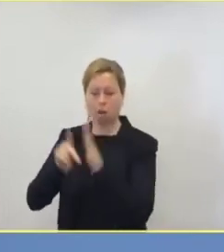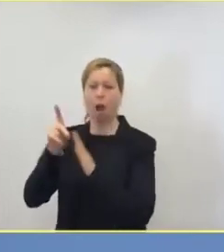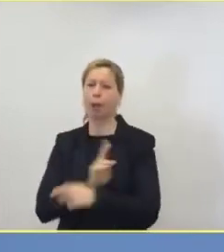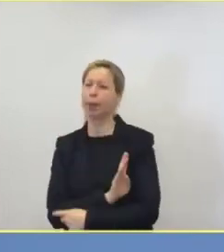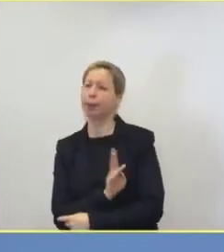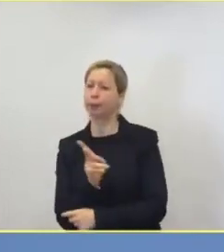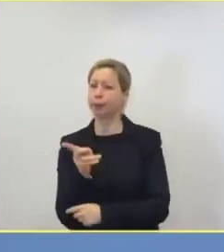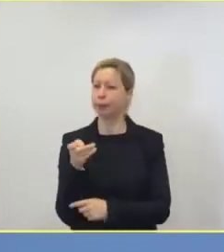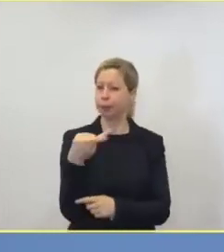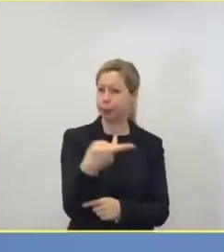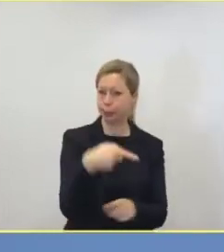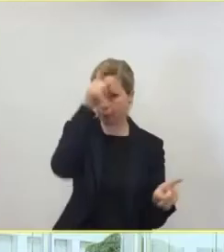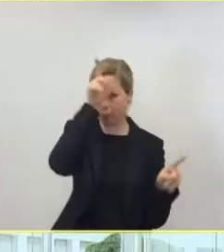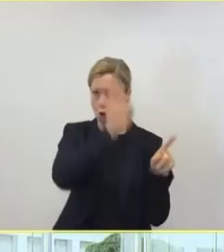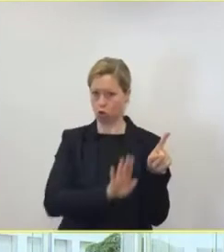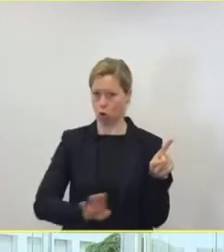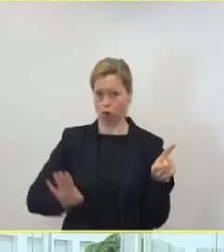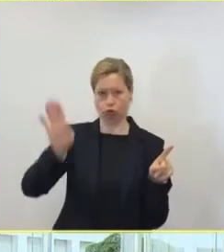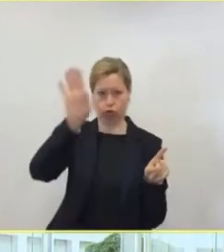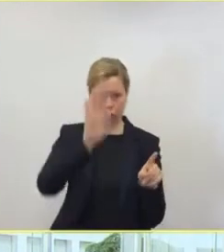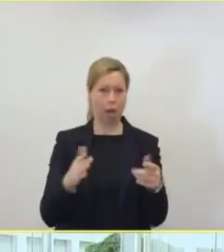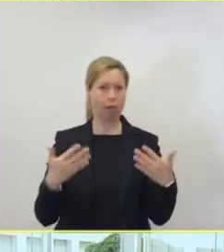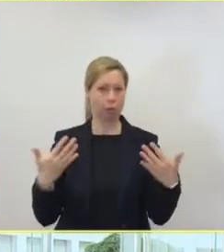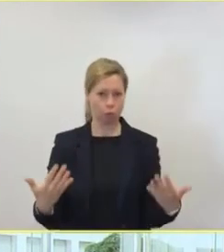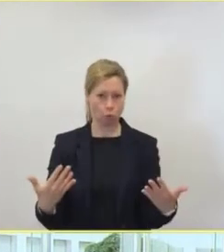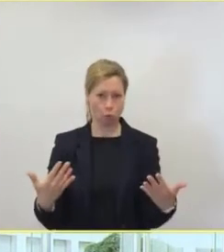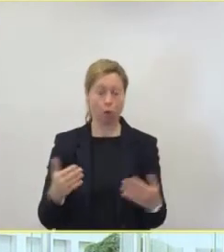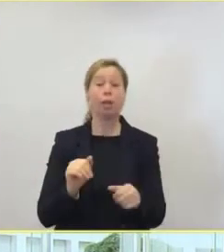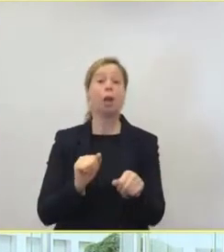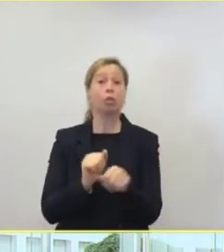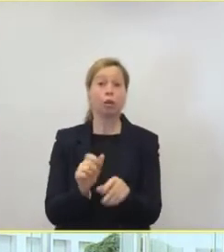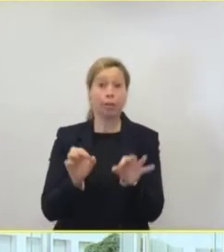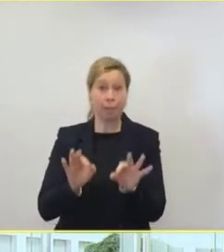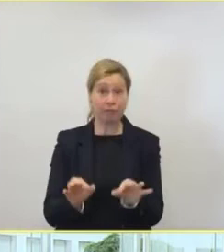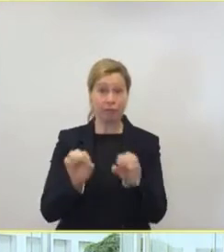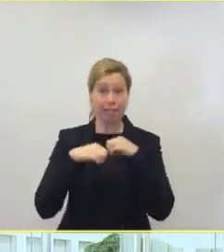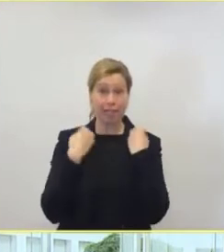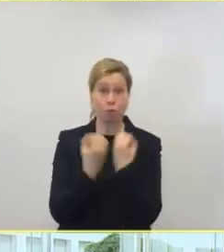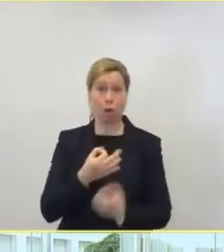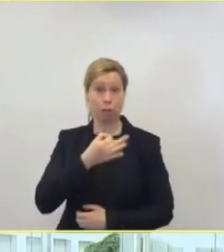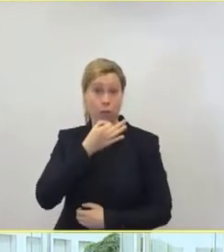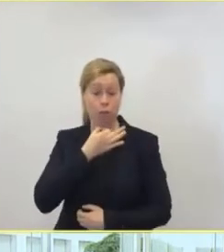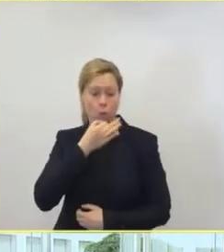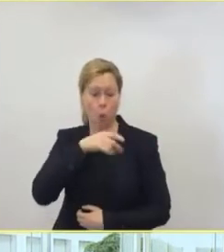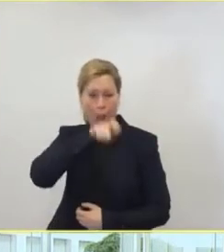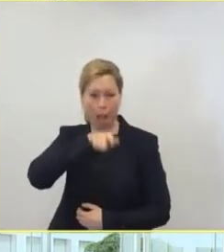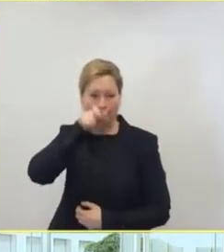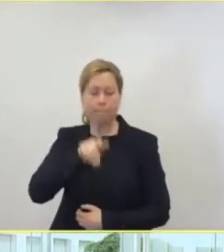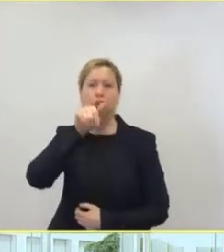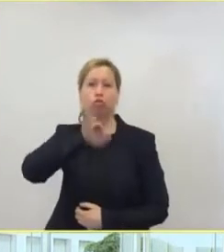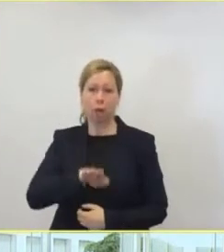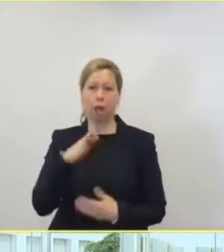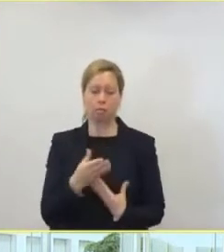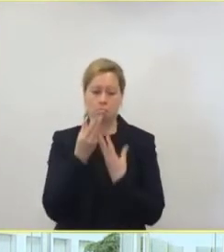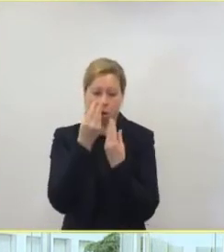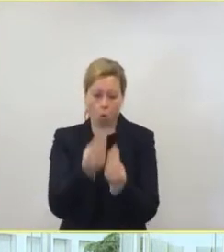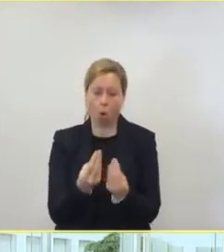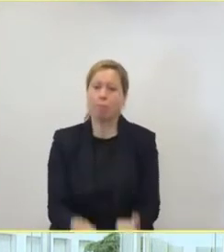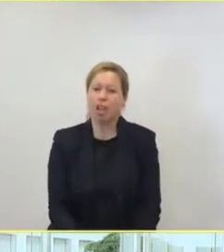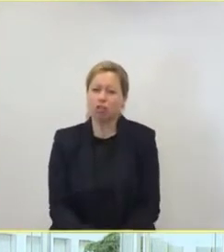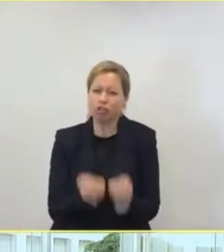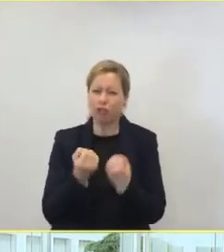für das Bundesgebiet. Dass natürlich die Wahrscheinlichkeit, als junger, gesunder Mensch an Covid-19 schwer zu erkranken oder zu versterben,